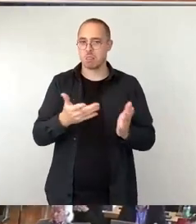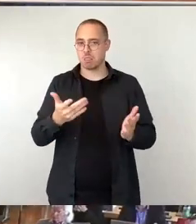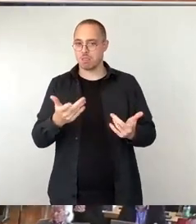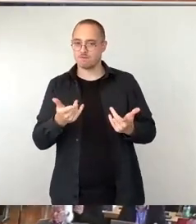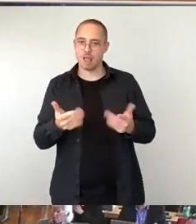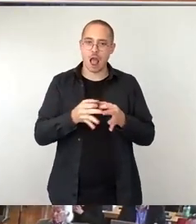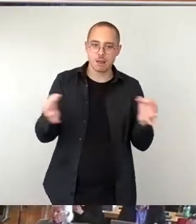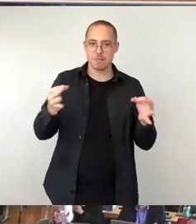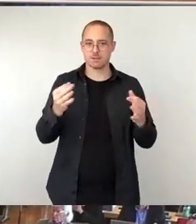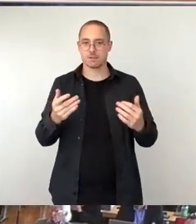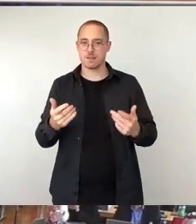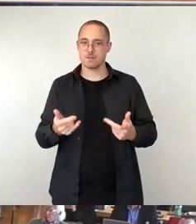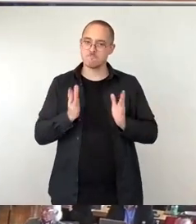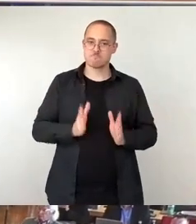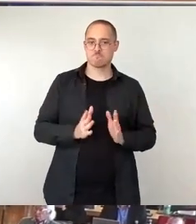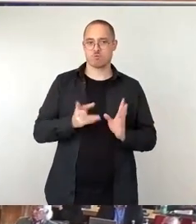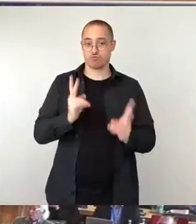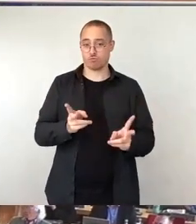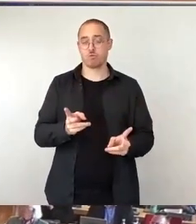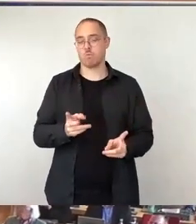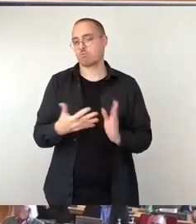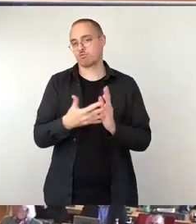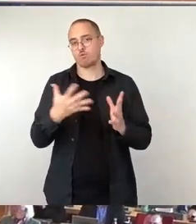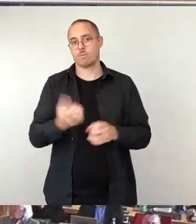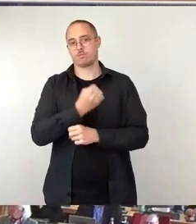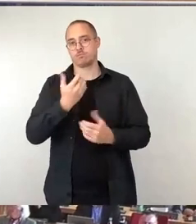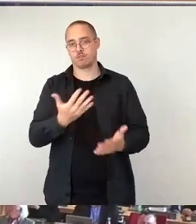Als nächste Fraktion Bündnis 90 Die Grünen, Frau Siemeicher.